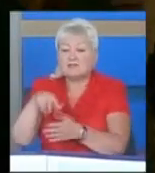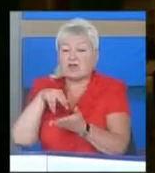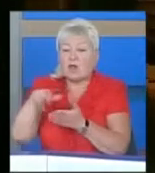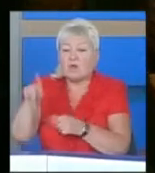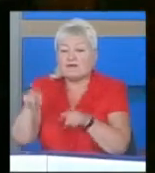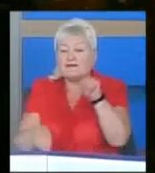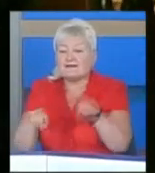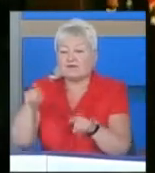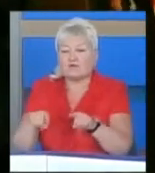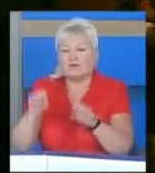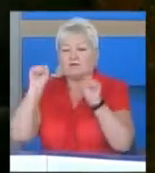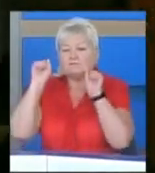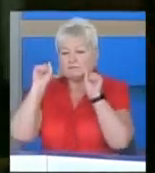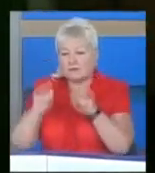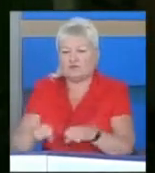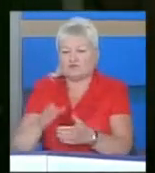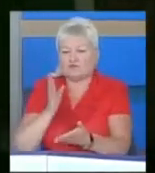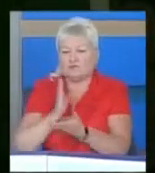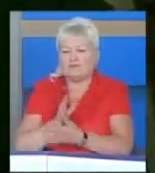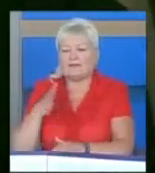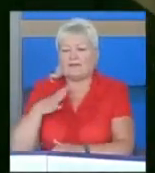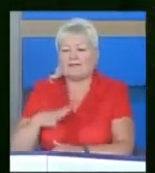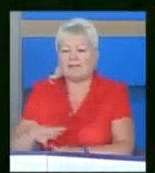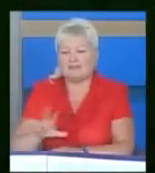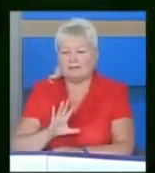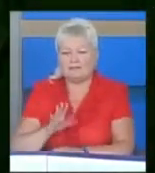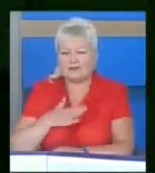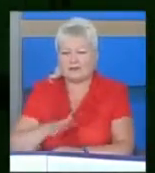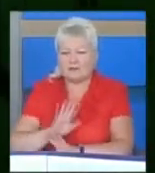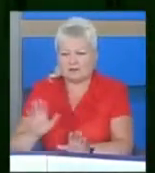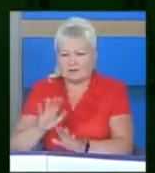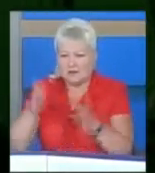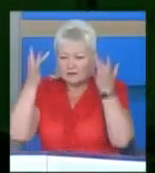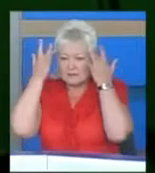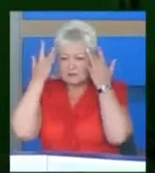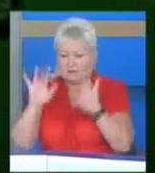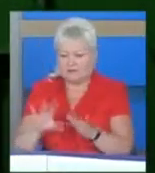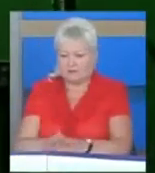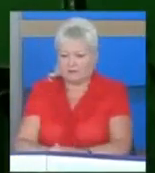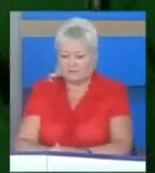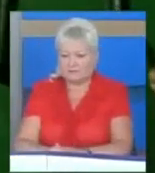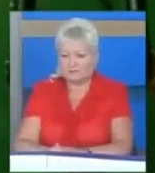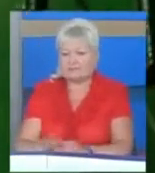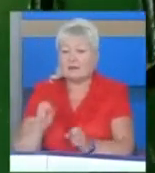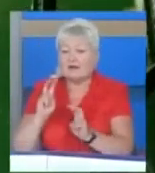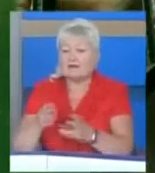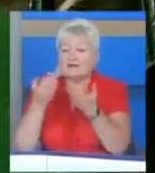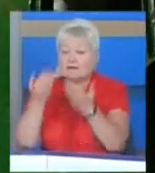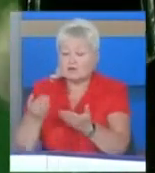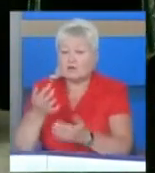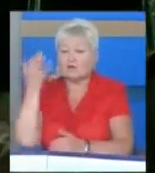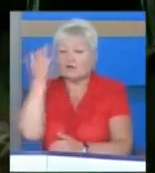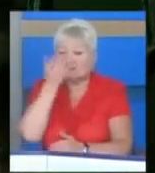чоловікові можуть принести неприємні несподіванки. Як для мене, незрячого пішохода,